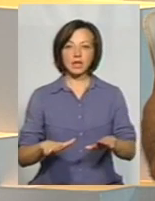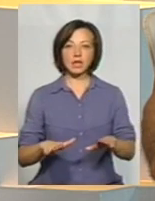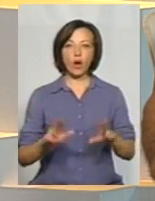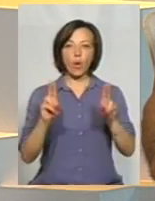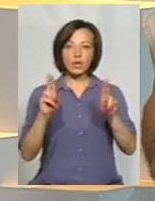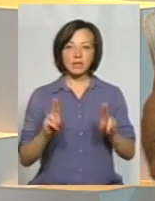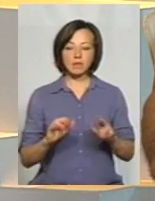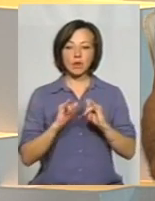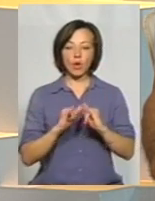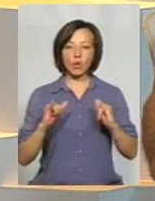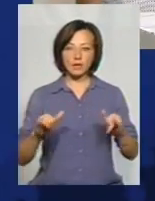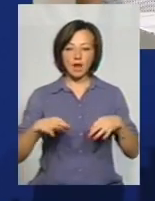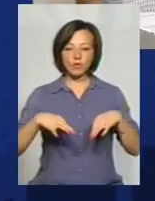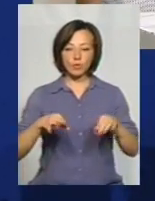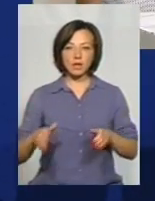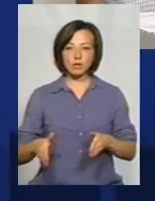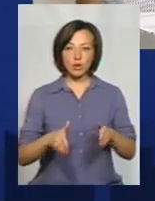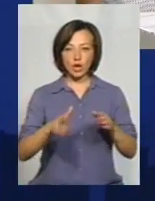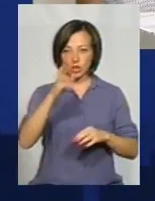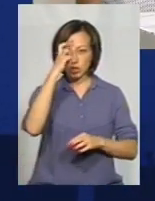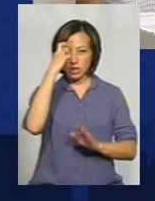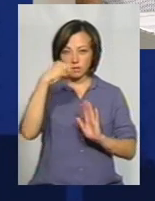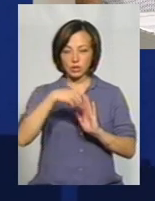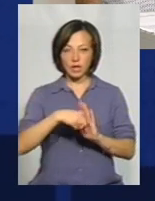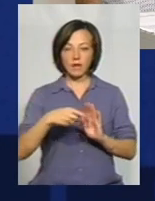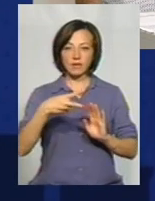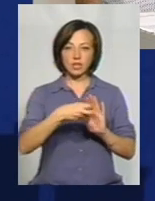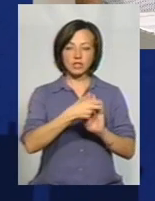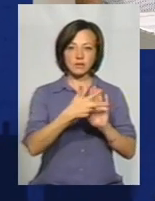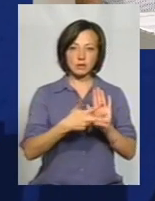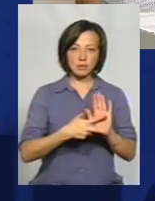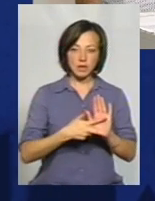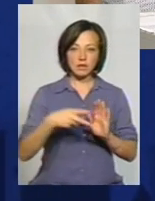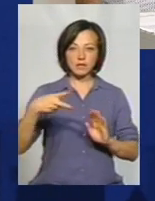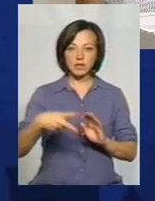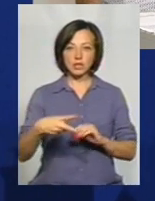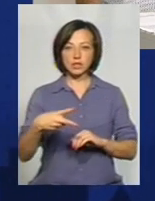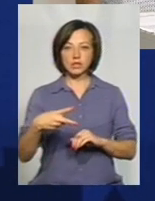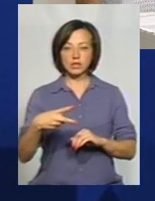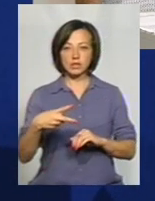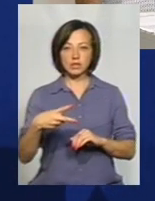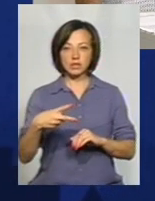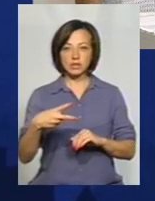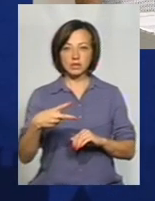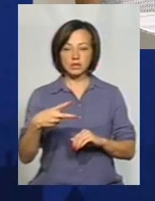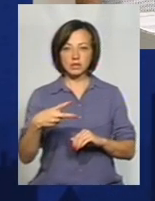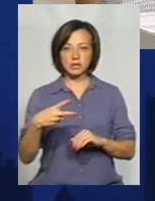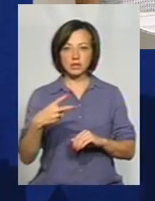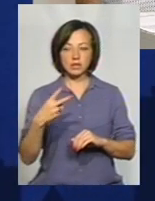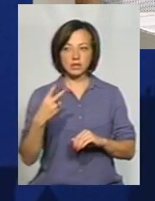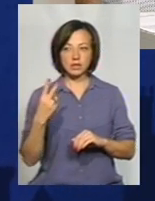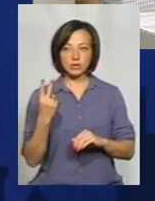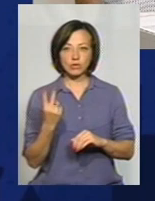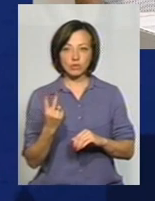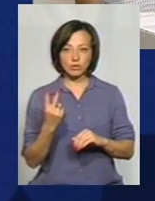загального користування державного значення на 2018 та 2002 році, приоритетом якого